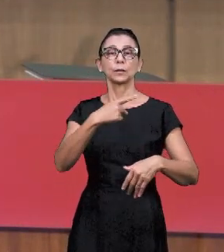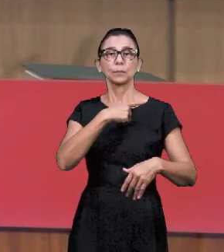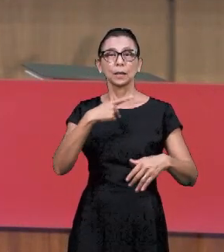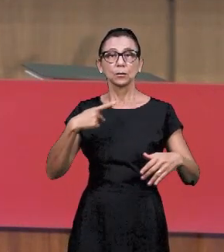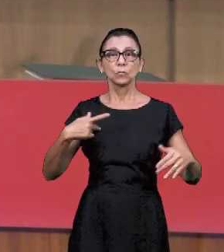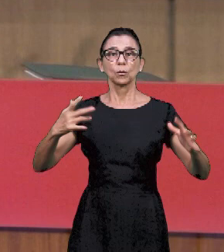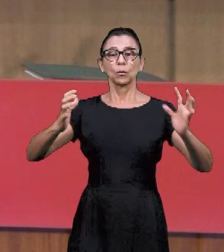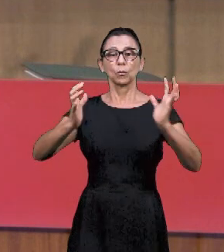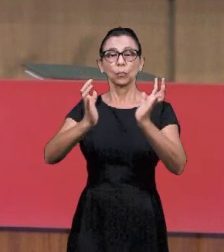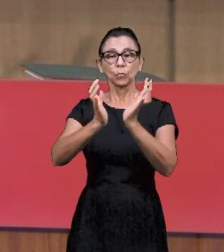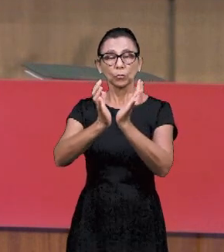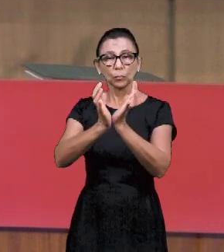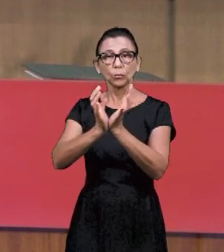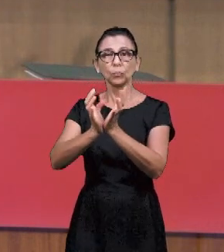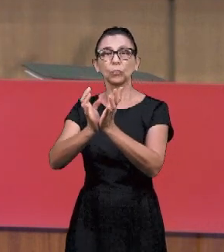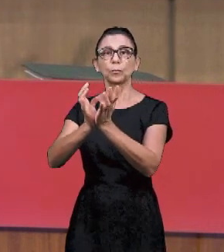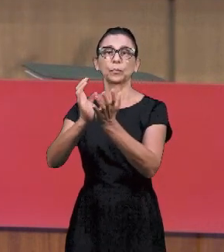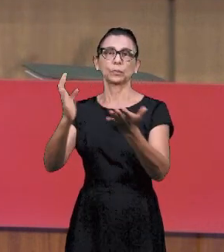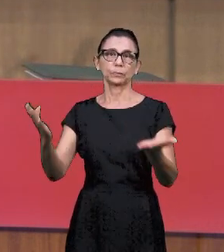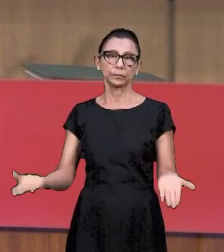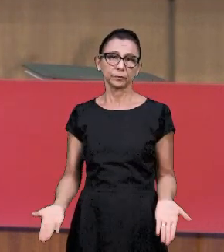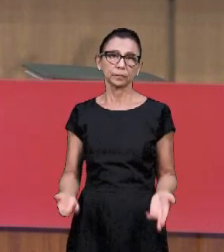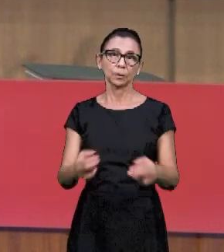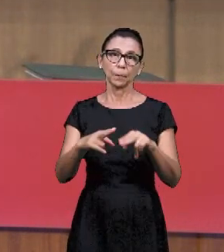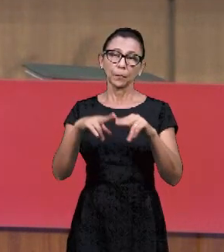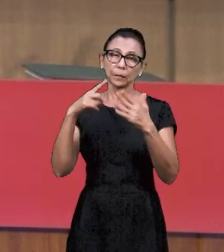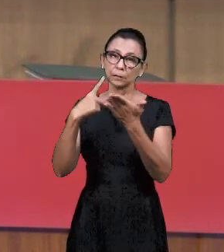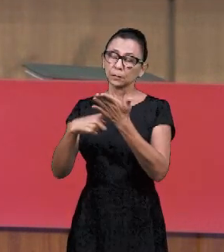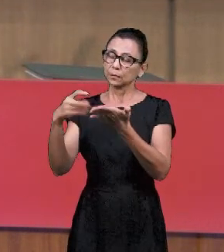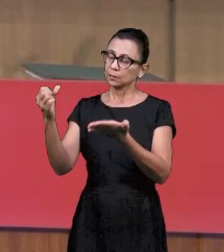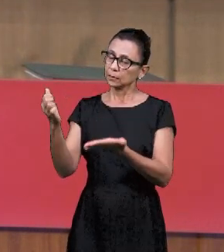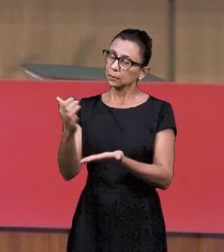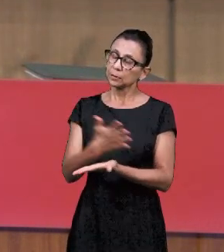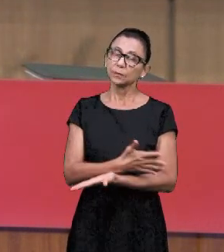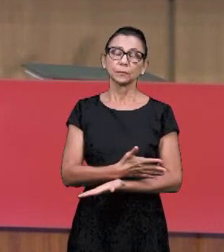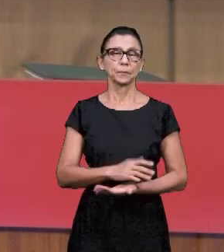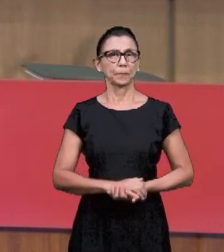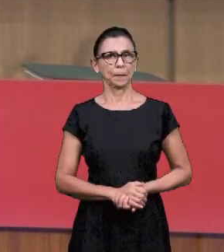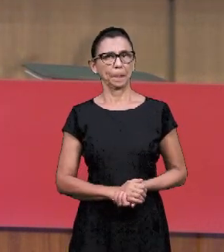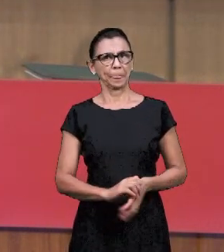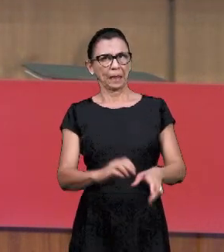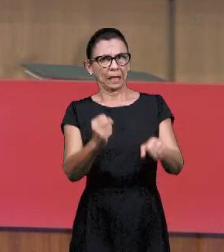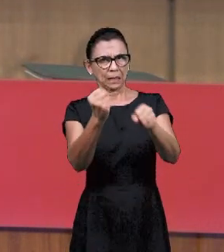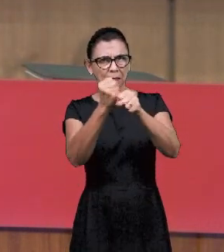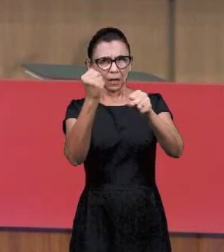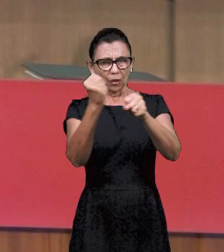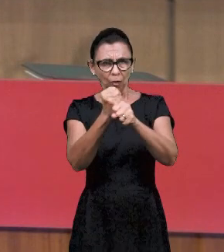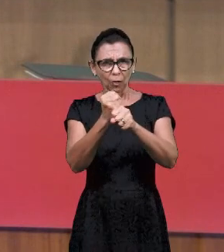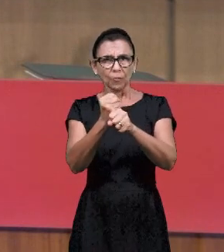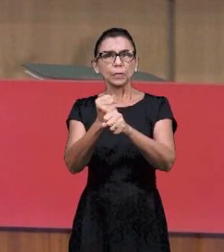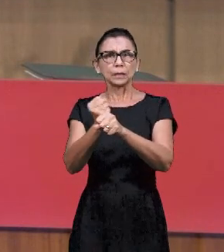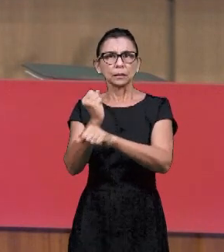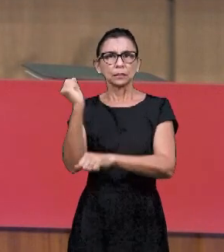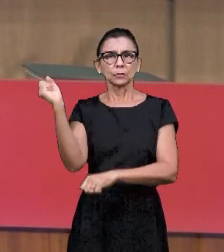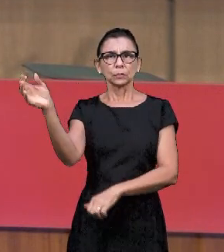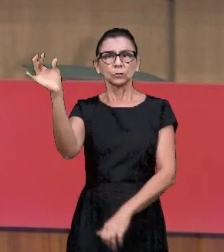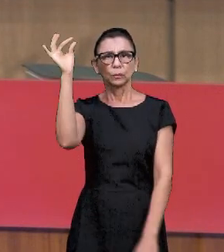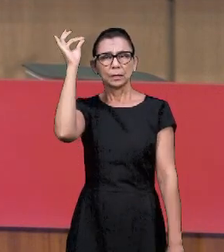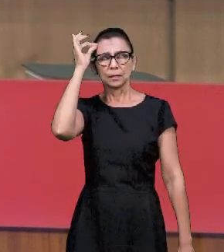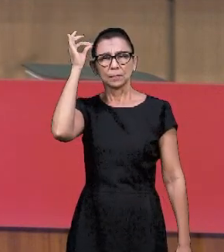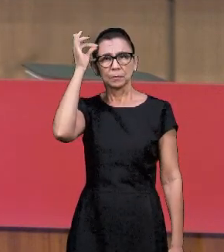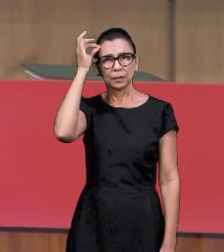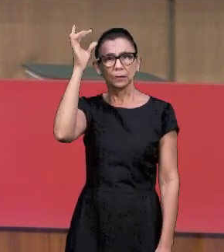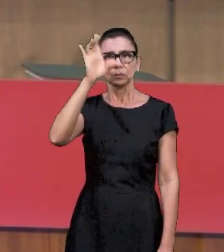В теле. Пресвятерие – это тело. Это Новый Завет. Поэтому в этой работе,